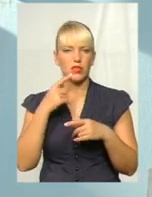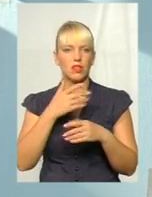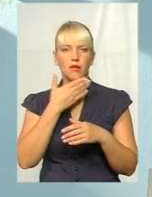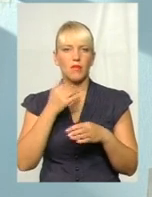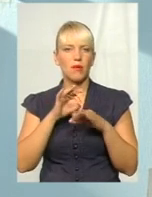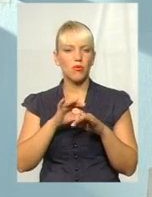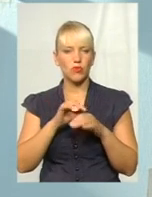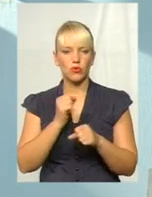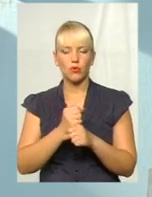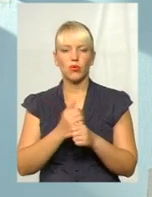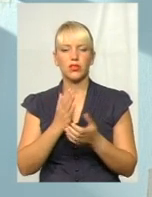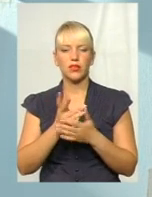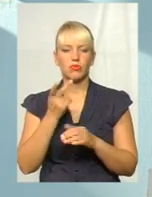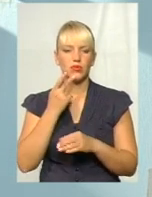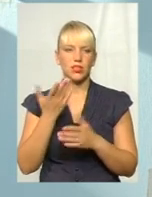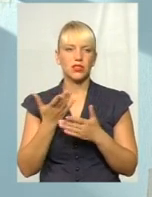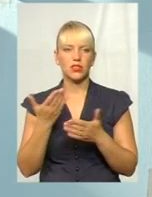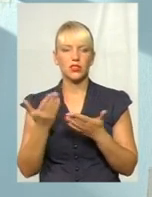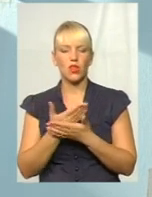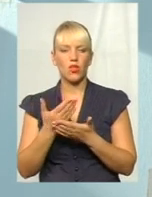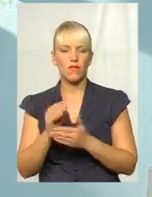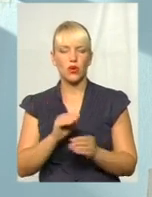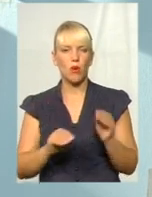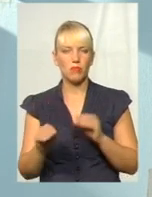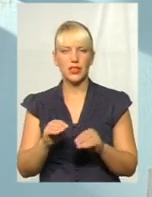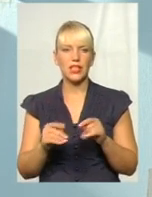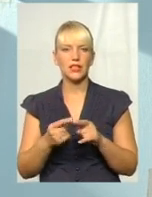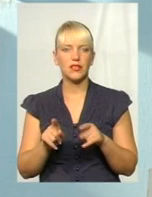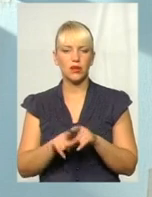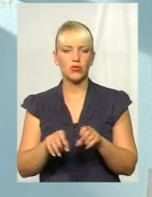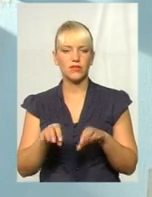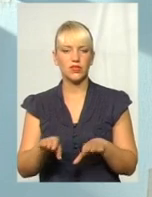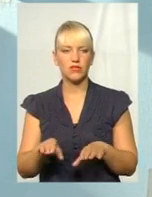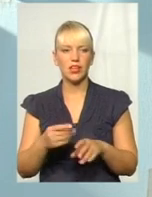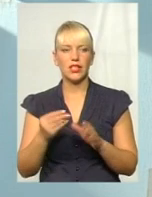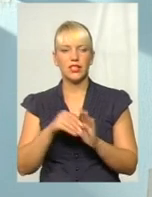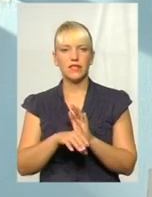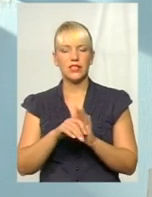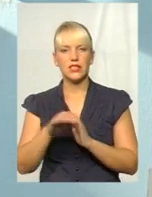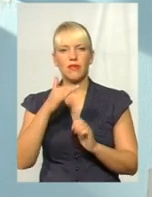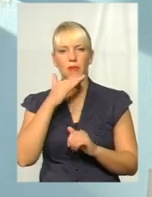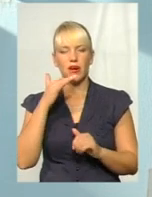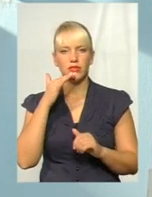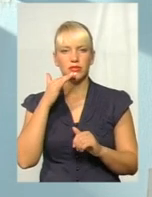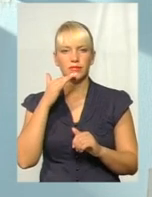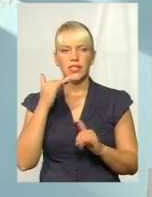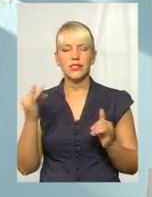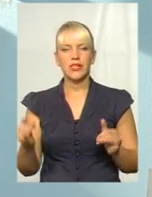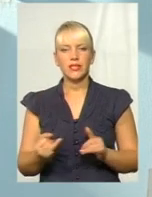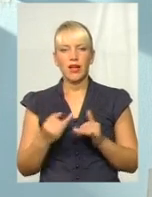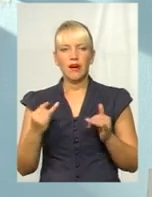постійно є нові якісь компоненти, і вони також вирішуються. Інвесторів багато зацікавлених.